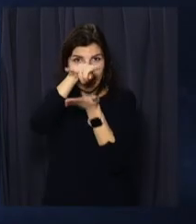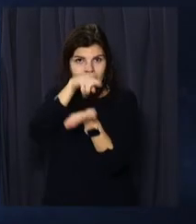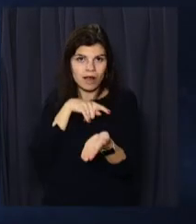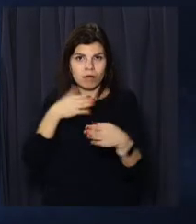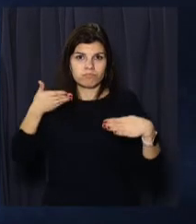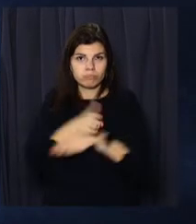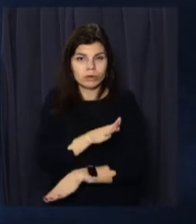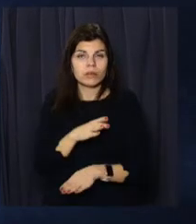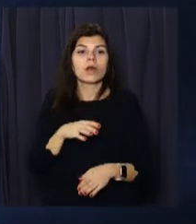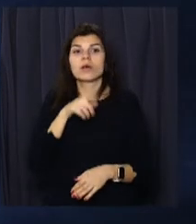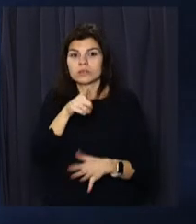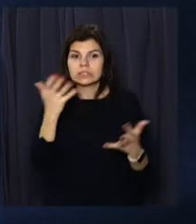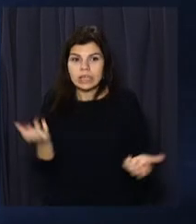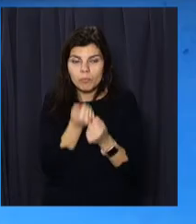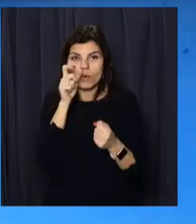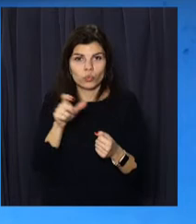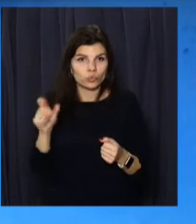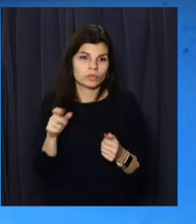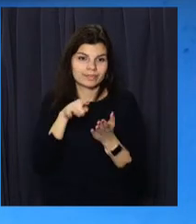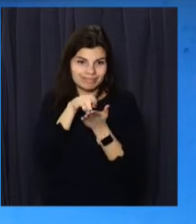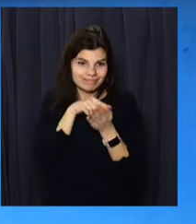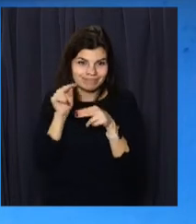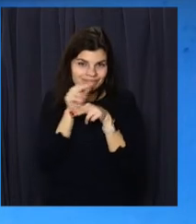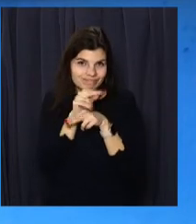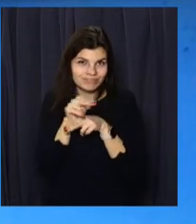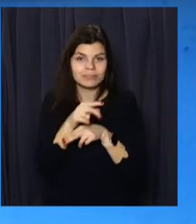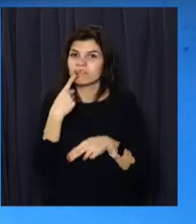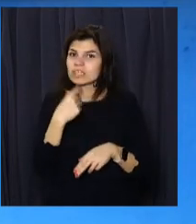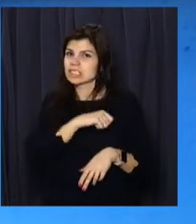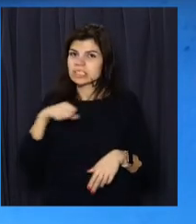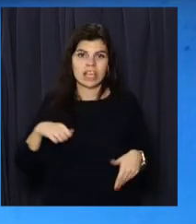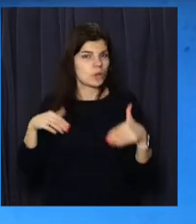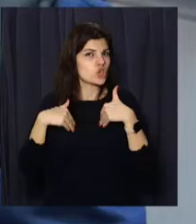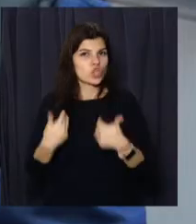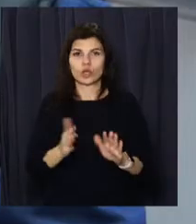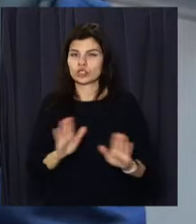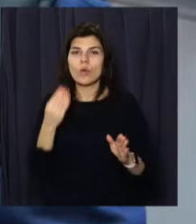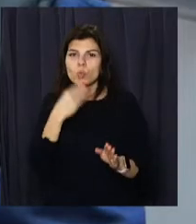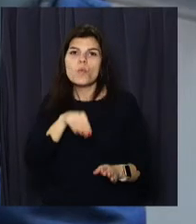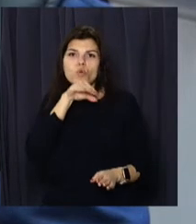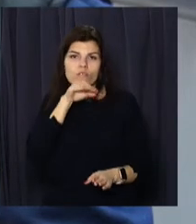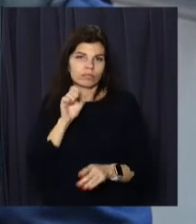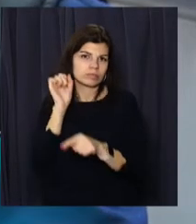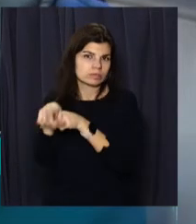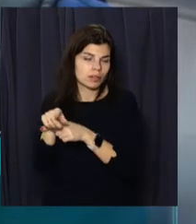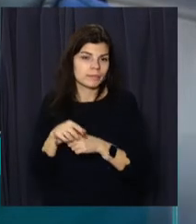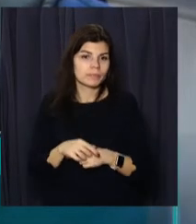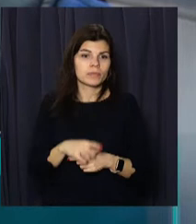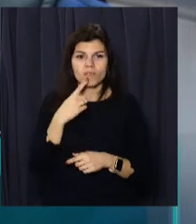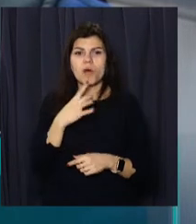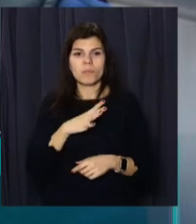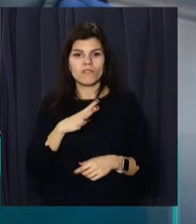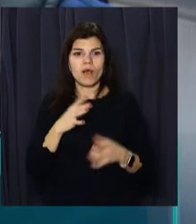з ним допомагає людям врятувати свої гаджети. Самотужки ремонтувати телефони не радить. Був не достатньо просто